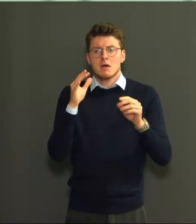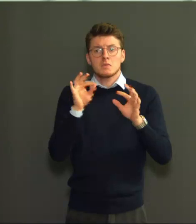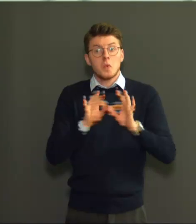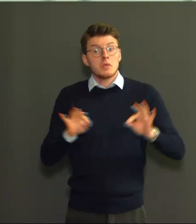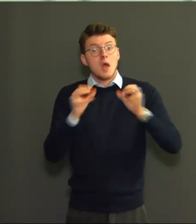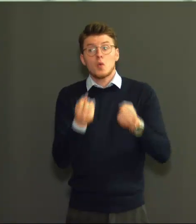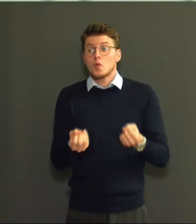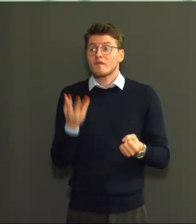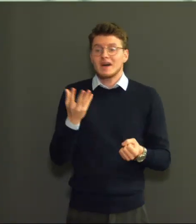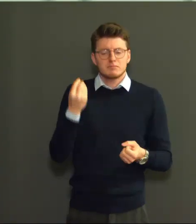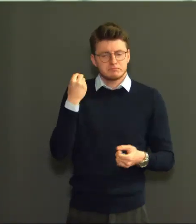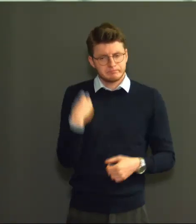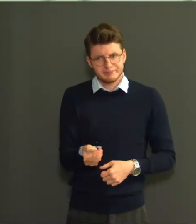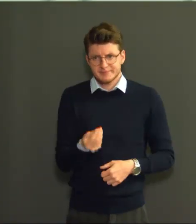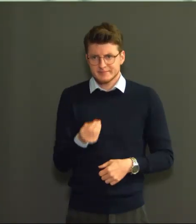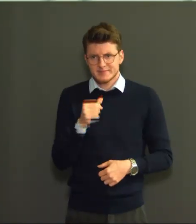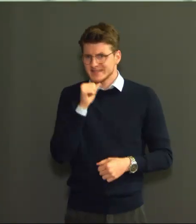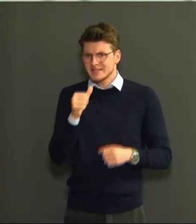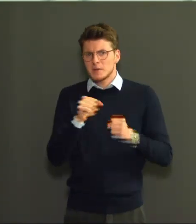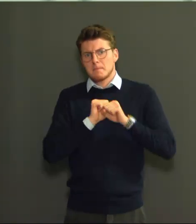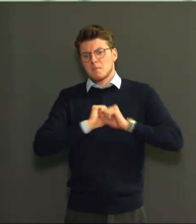kleine minderheid van de besmettingen.